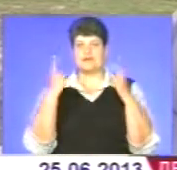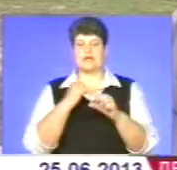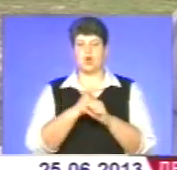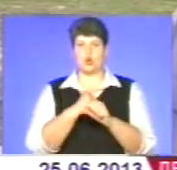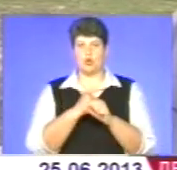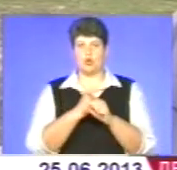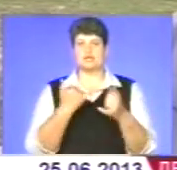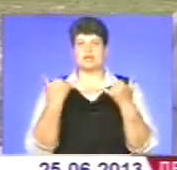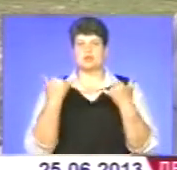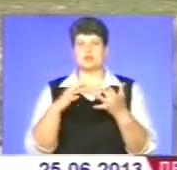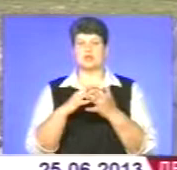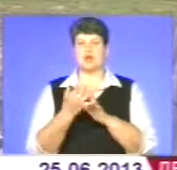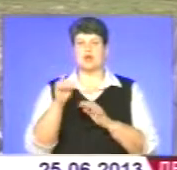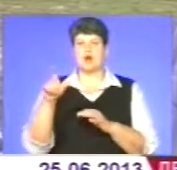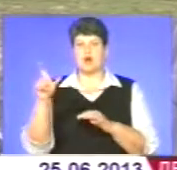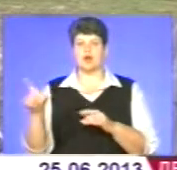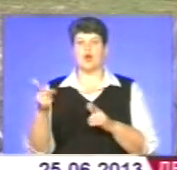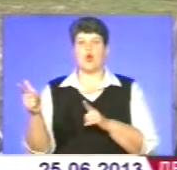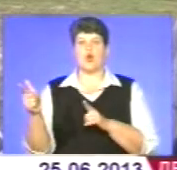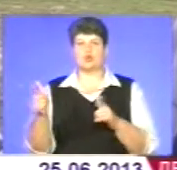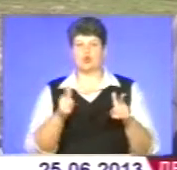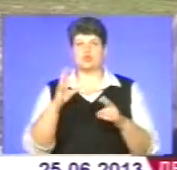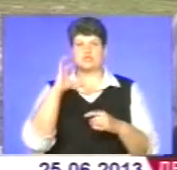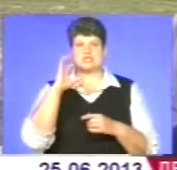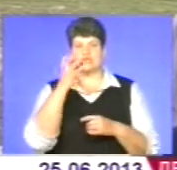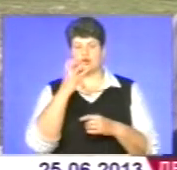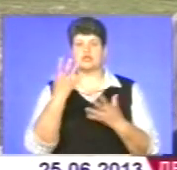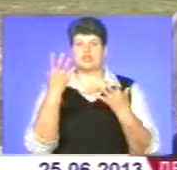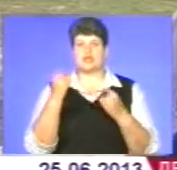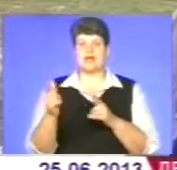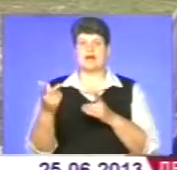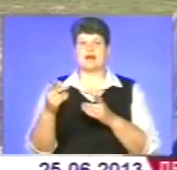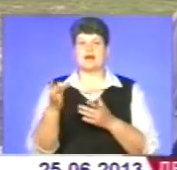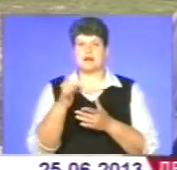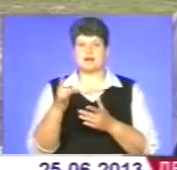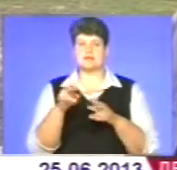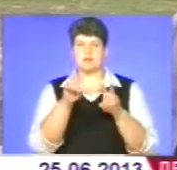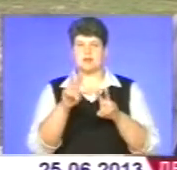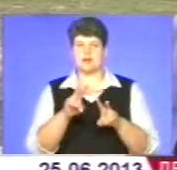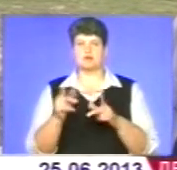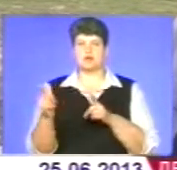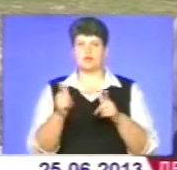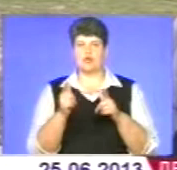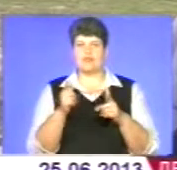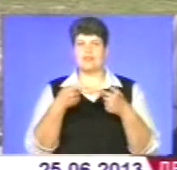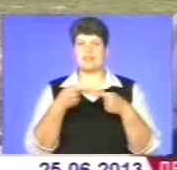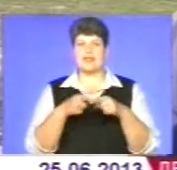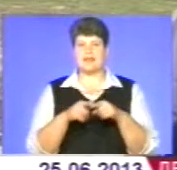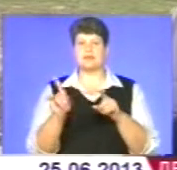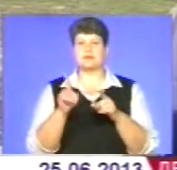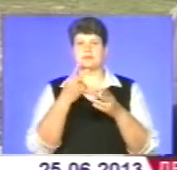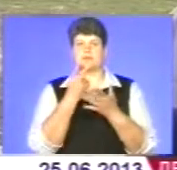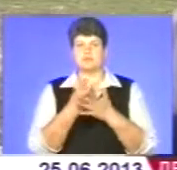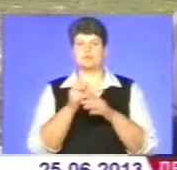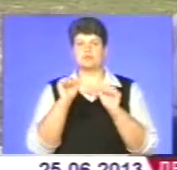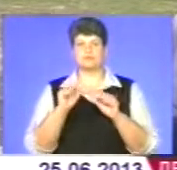аграрії всі готуються серйозно. Ще раз йде підготовка техніки, ще раз переглядаємо з тим, щоб вийти в поле і щоб ми могли